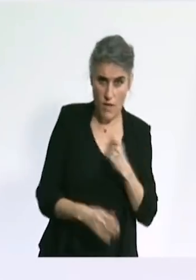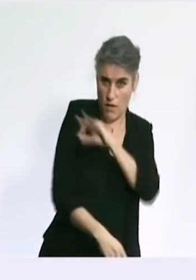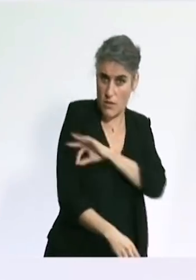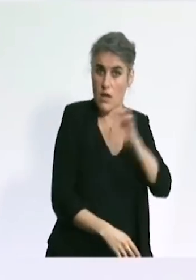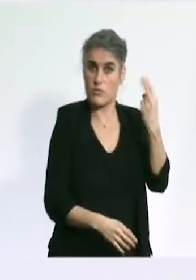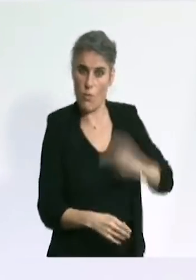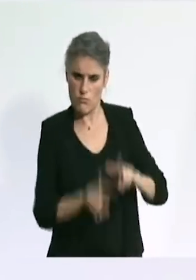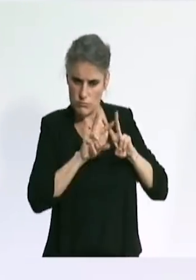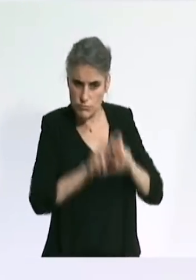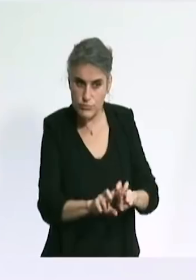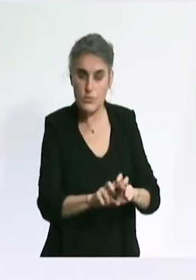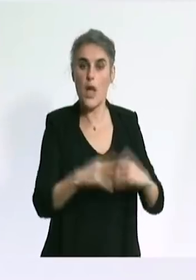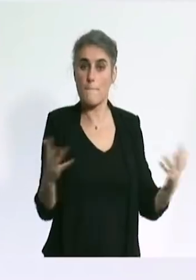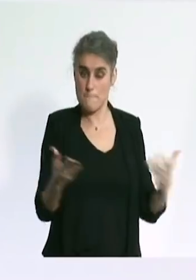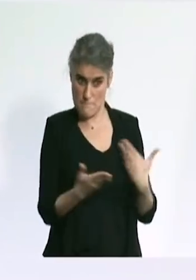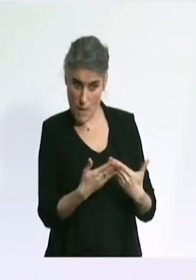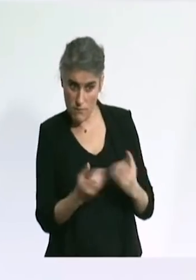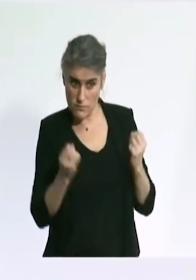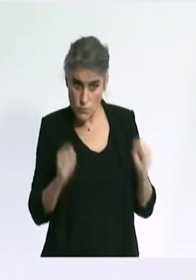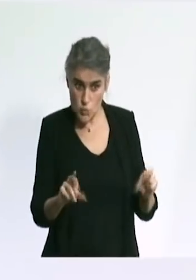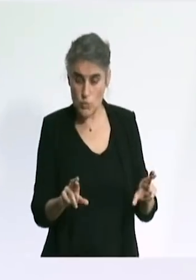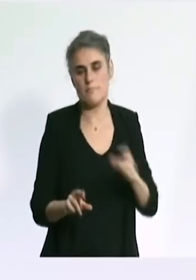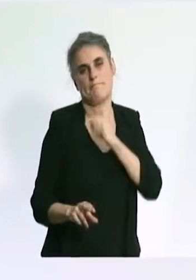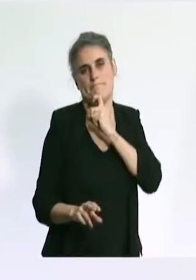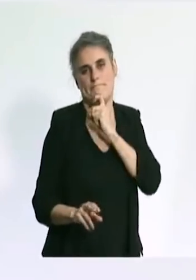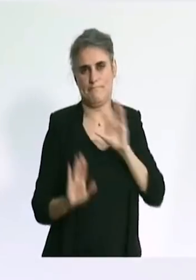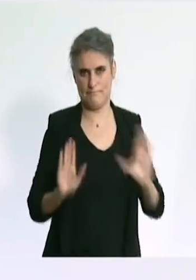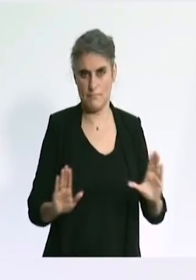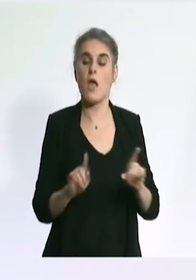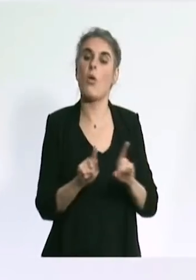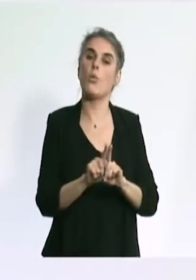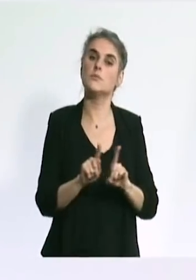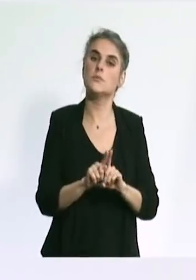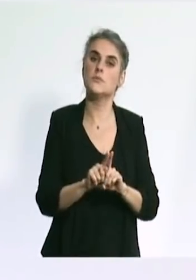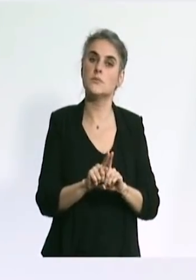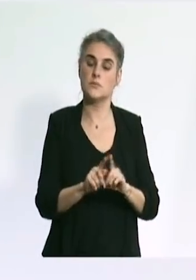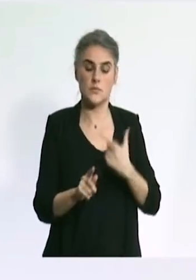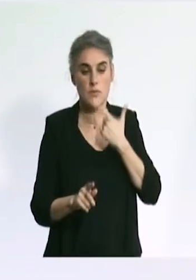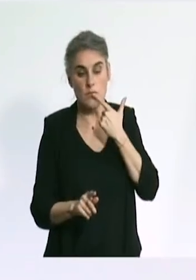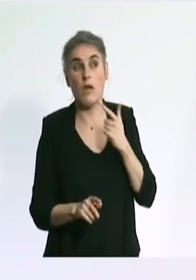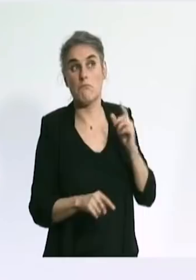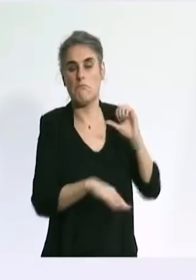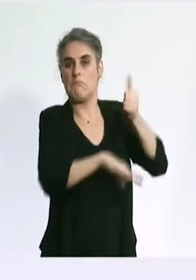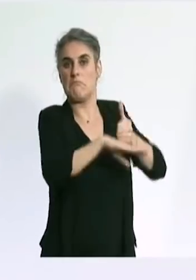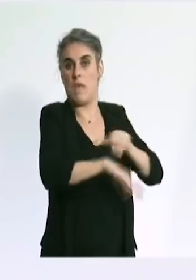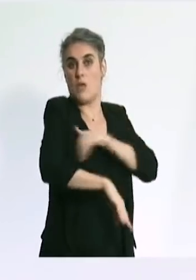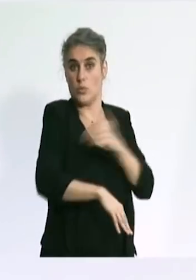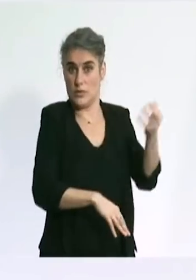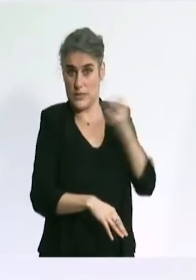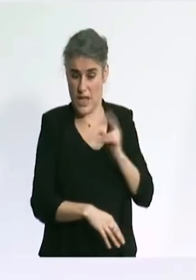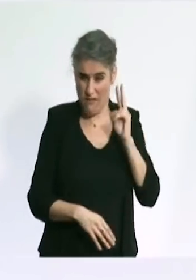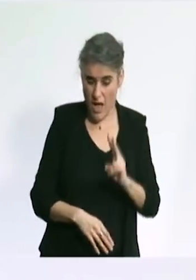vaccination. Ils n pas encore été identifiés formellement. Et surtout, ça ne constitue pas, nous dit l'Agence, un sur-risque